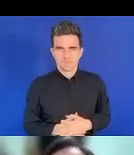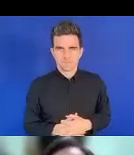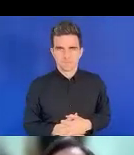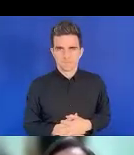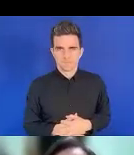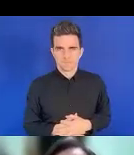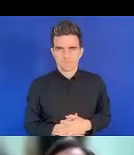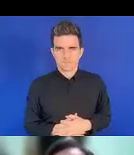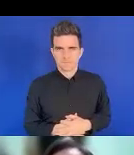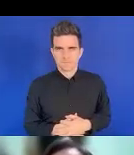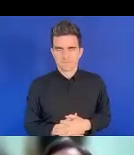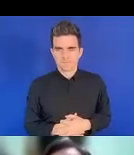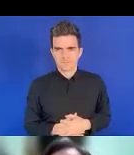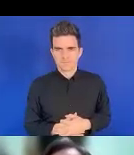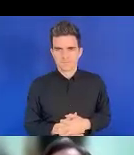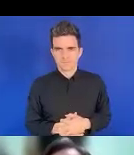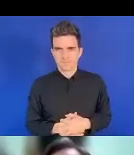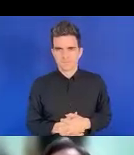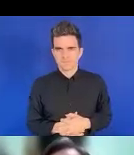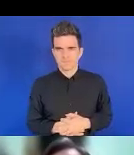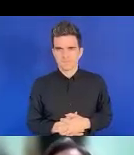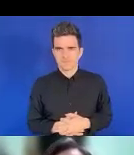Je vais continuer ma présentation.